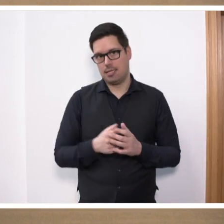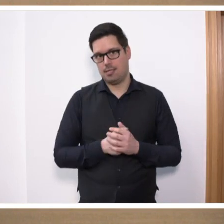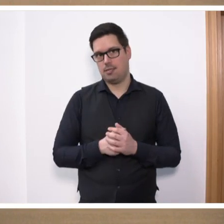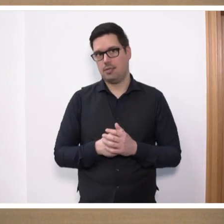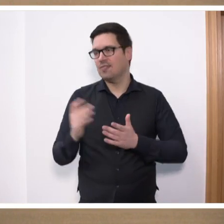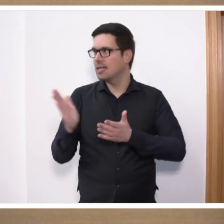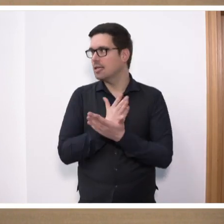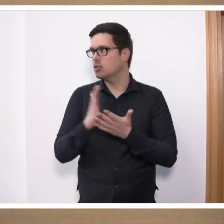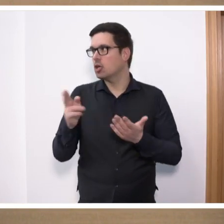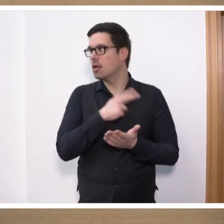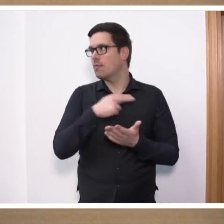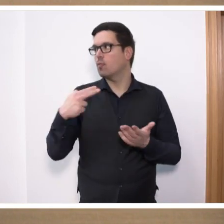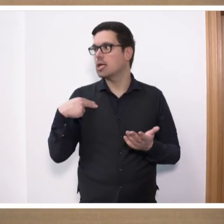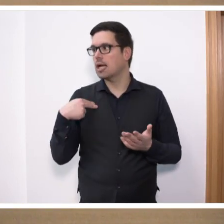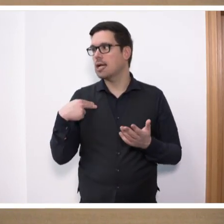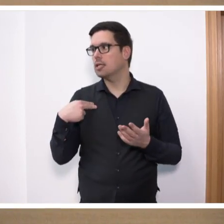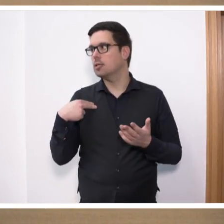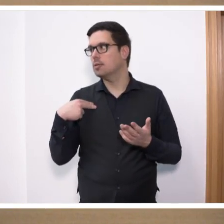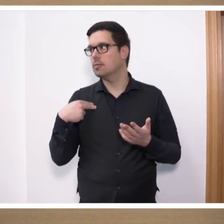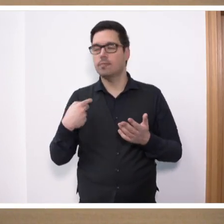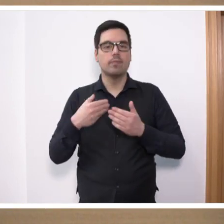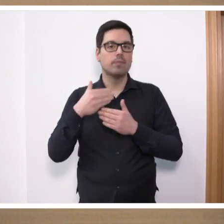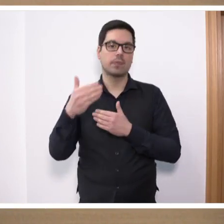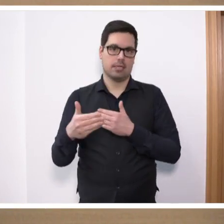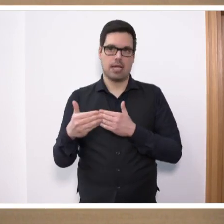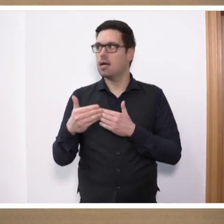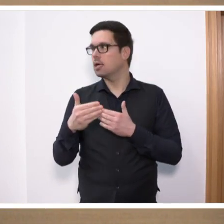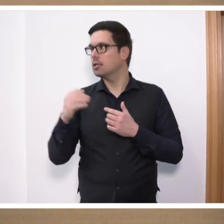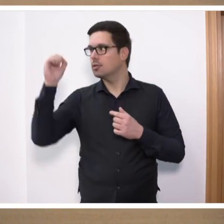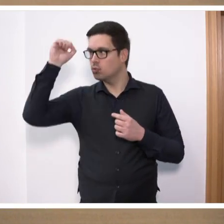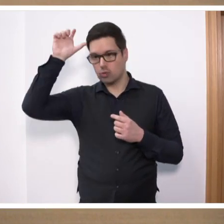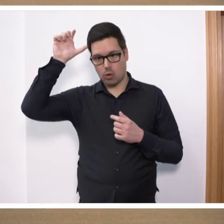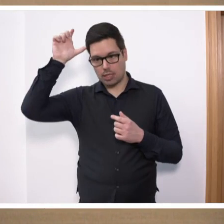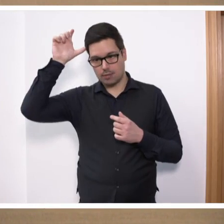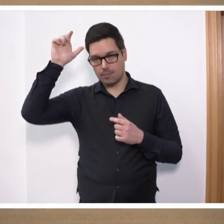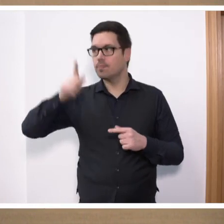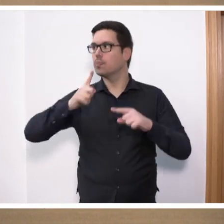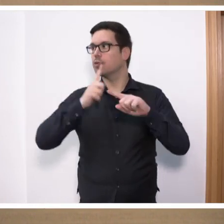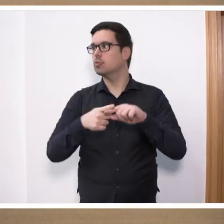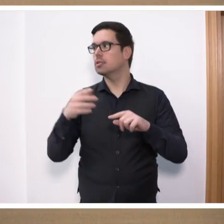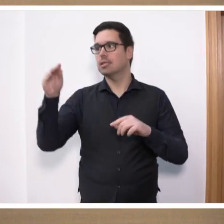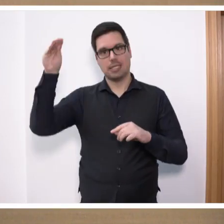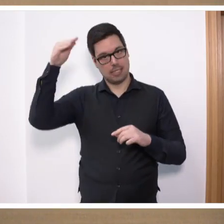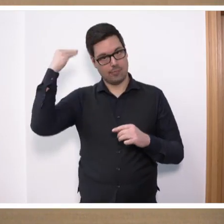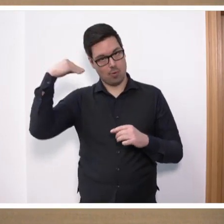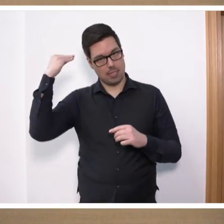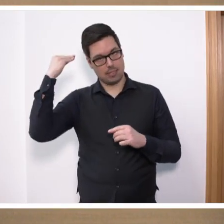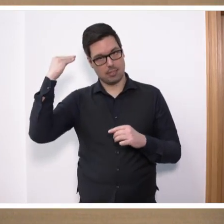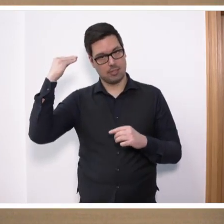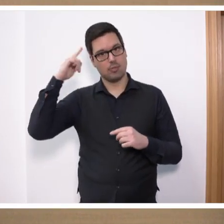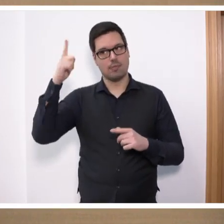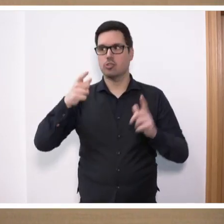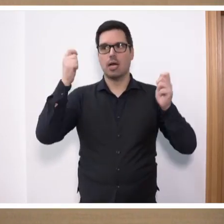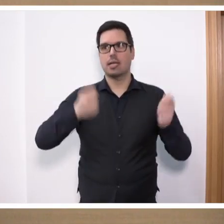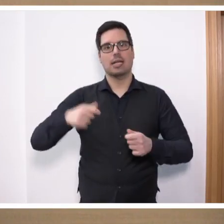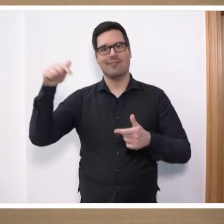ganz entscheidenden Vorteil. Man ist danach zum einen etwas schlauer und man ist informiert und weiß auch, dass man sich den einen oder anderen Antrag